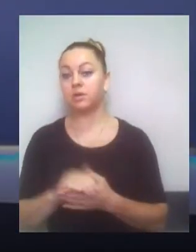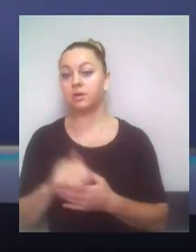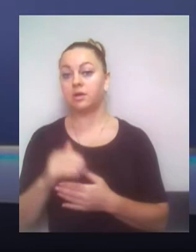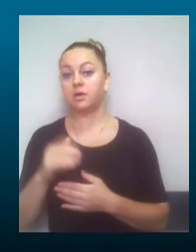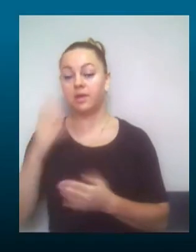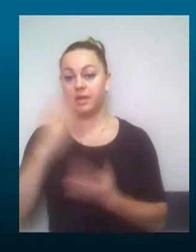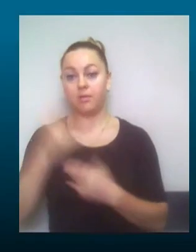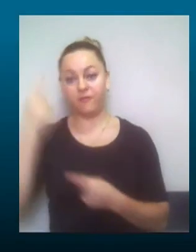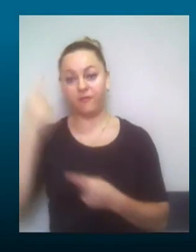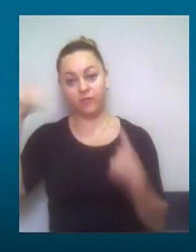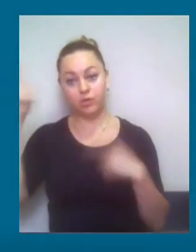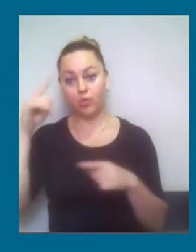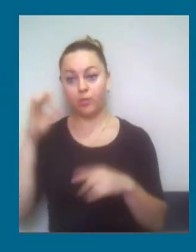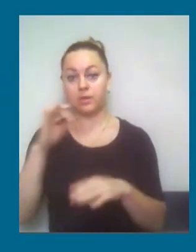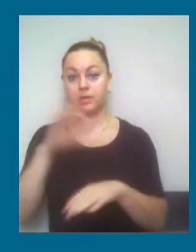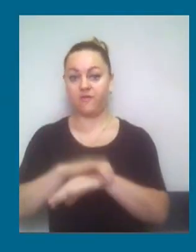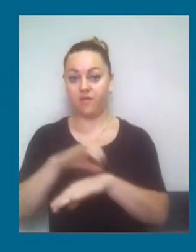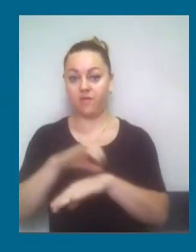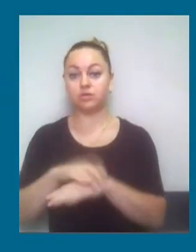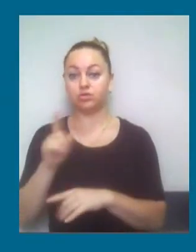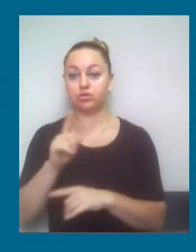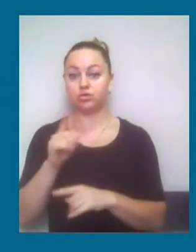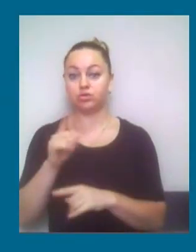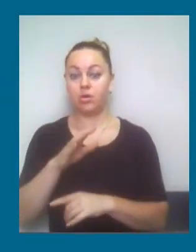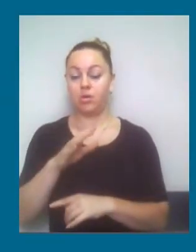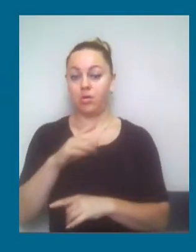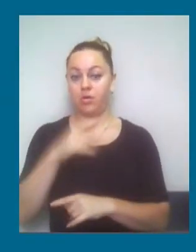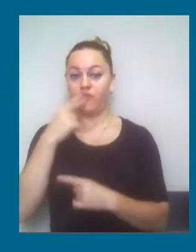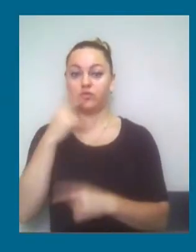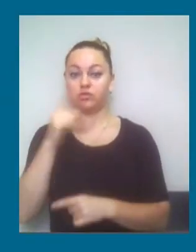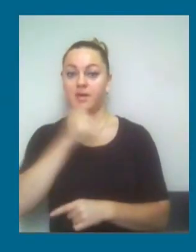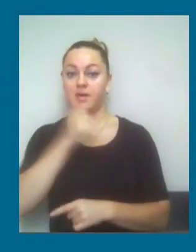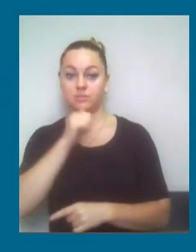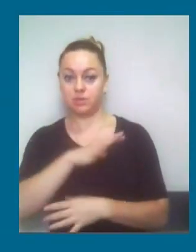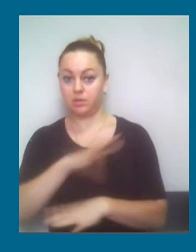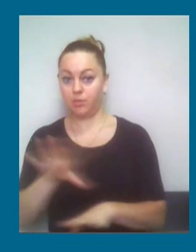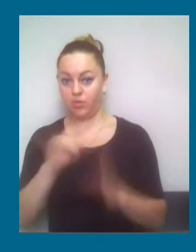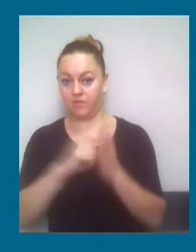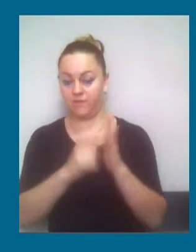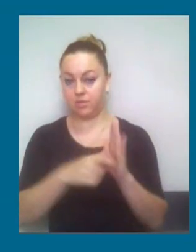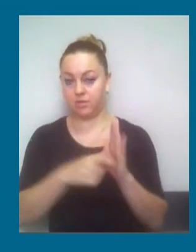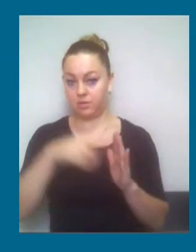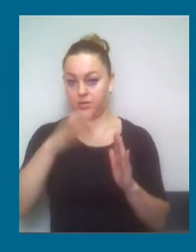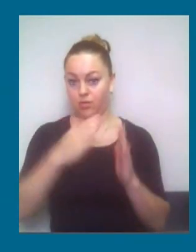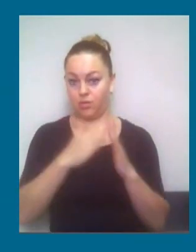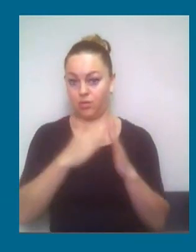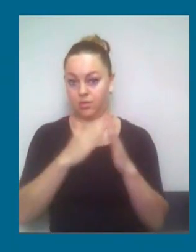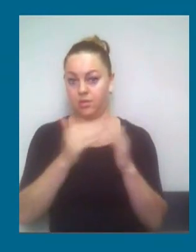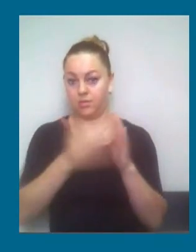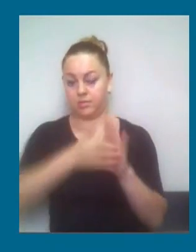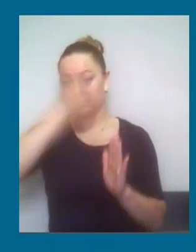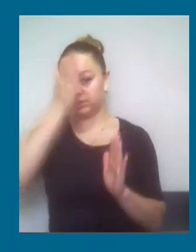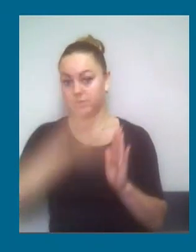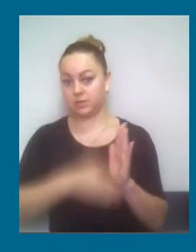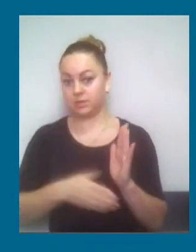обставини з приводу того, що недосліжувалися квартири, які знаходяться безпосередньо біля цієї стіни, тому що три і не